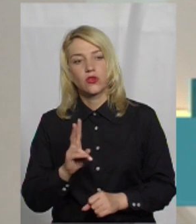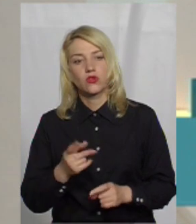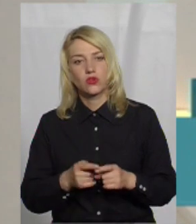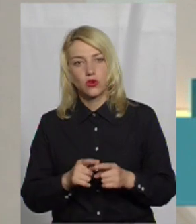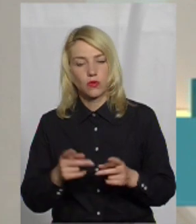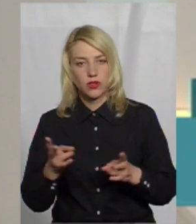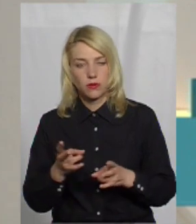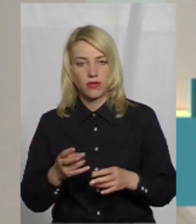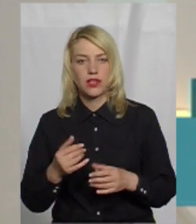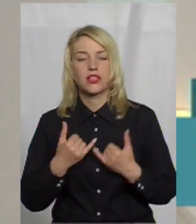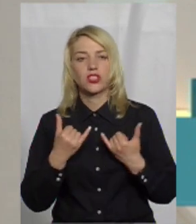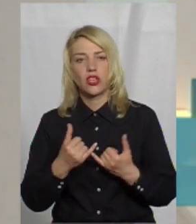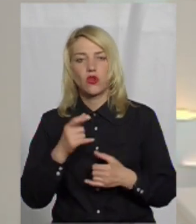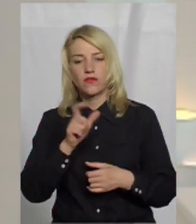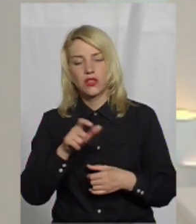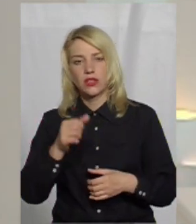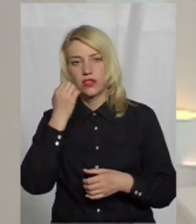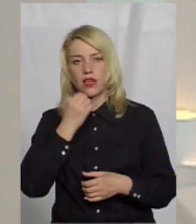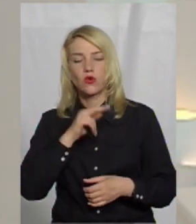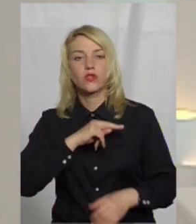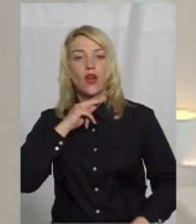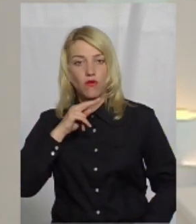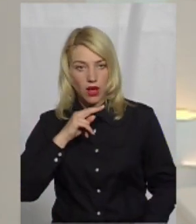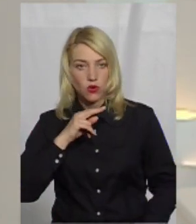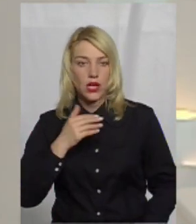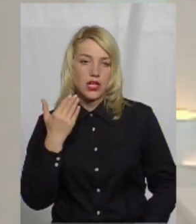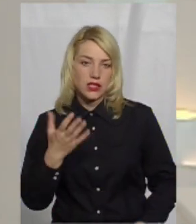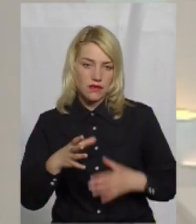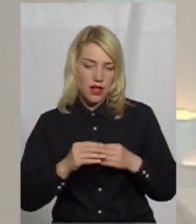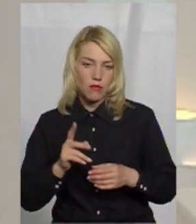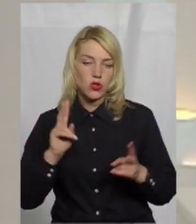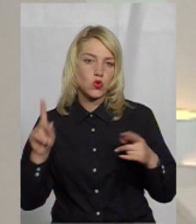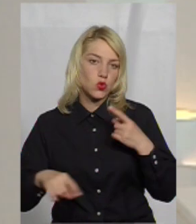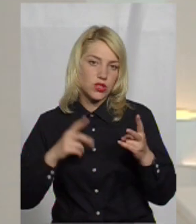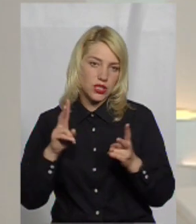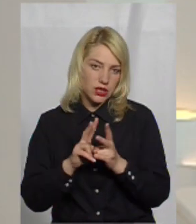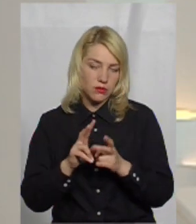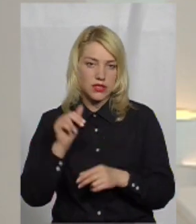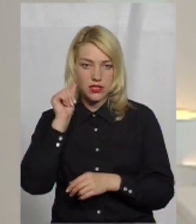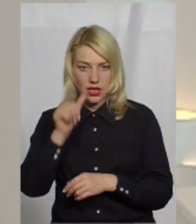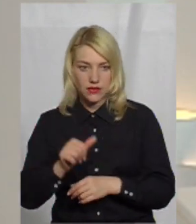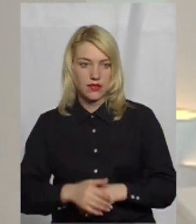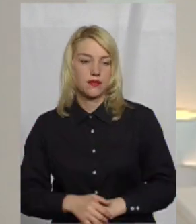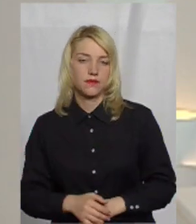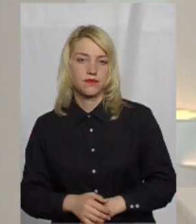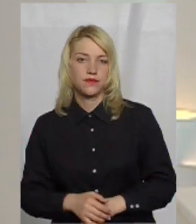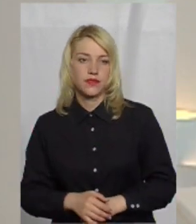Шановні глядачі, дякую вам за увагу. З вами ми зустрінемося уже завтра.